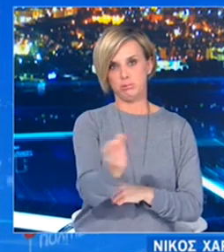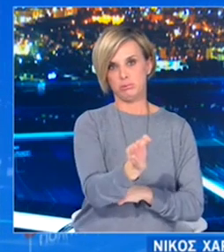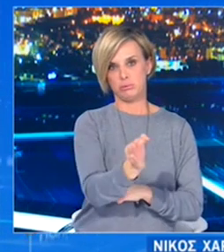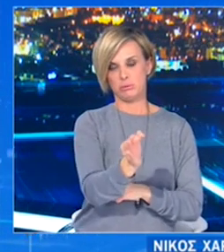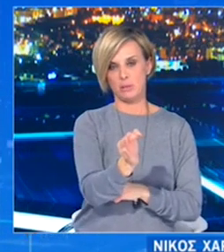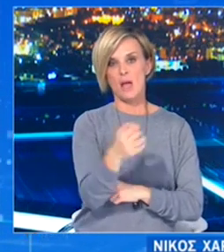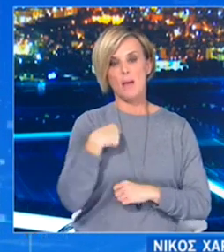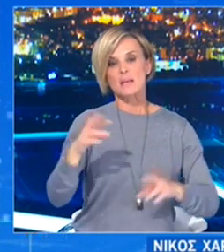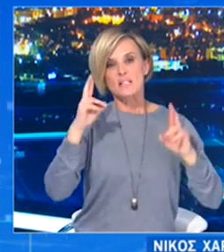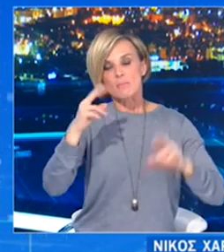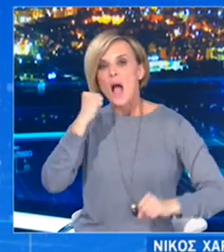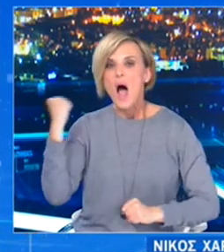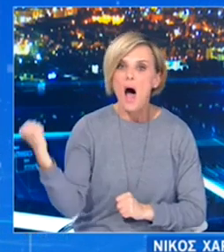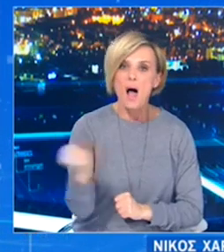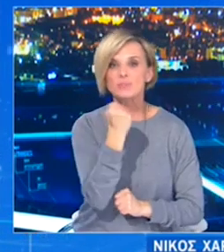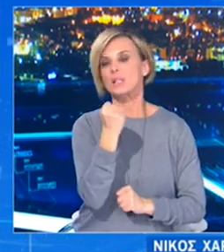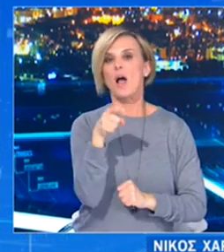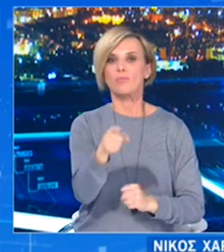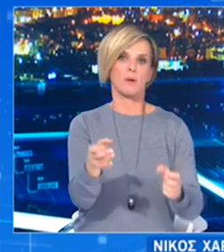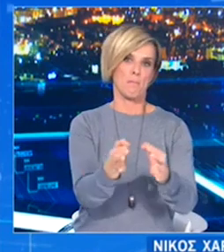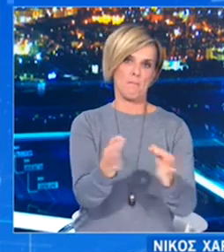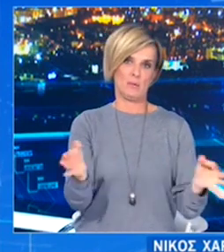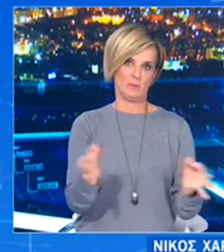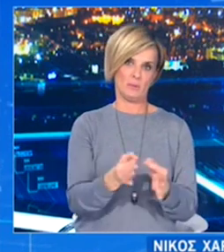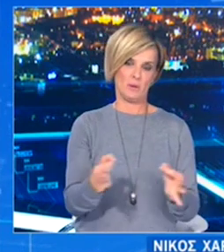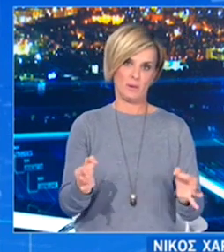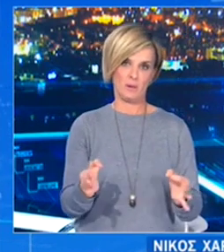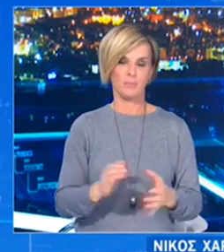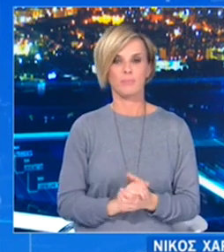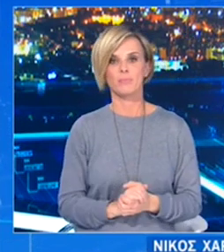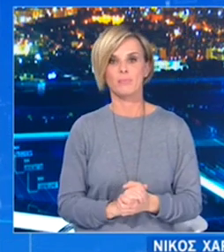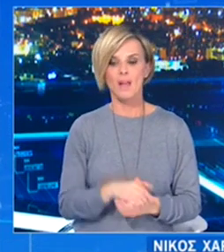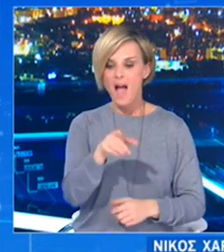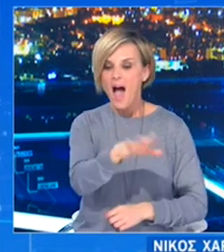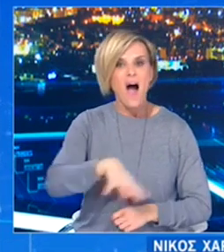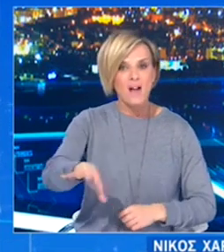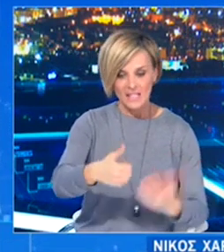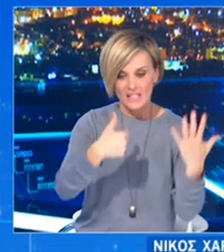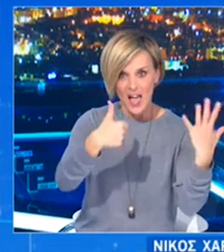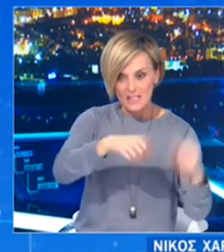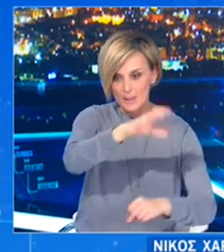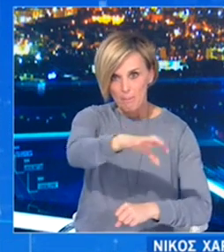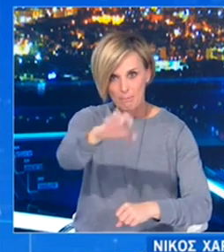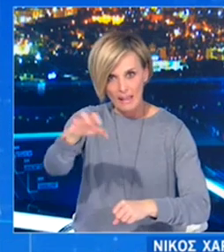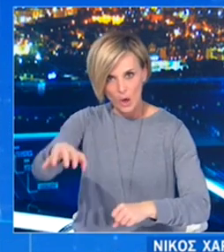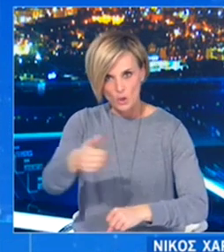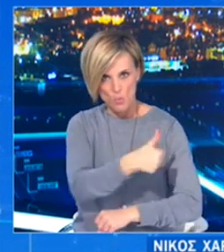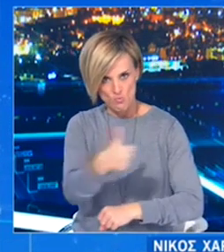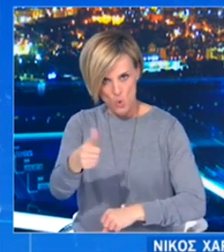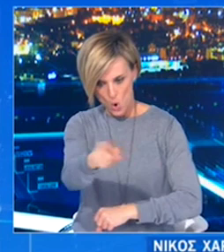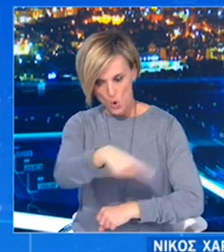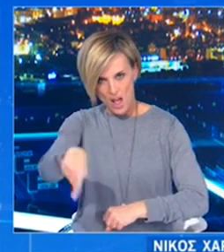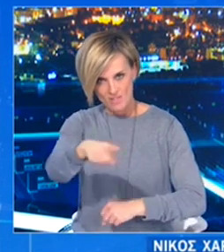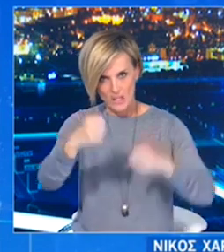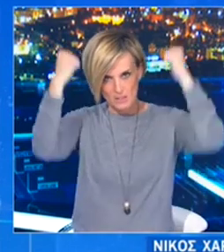οποιαδήποτε περαιτέρω αυστηροποίηση των ήδη φιστάμενων μέτρων. Παραπάνω έξι περιοχές, βεβαίως δεν είναι οι μοναδικές που είναι